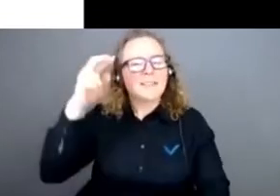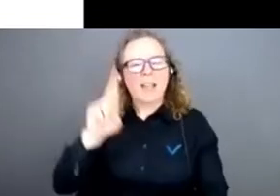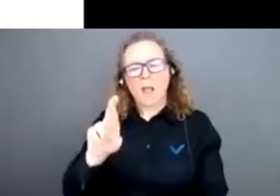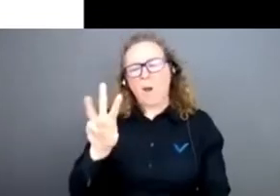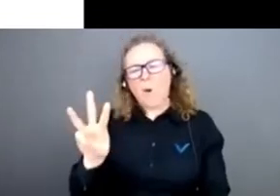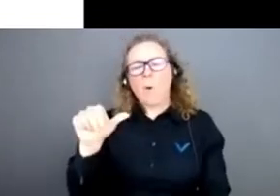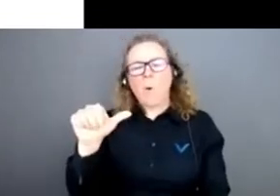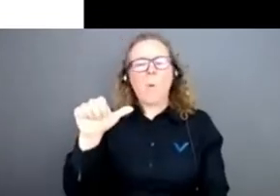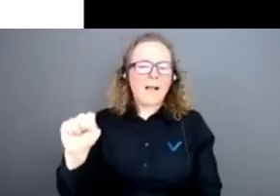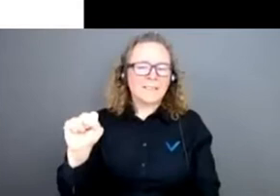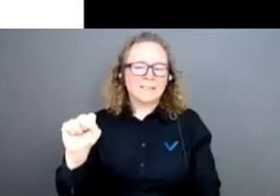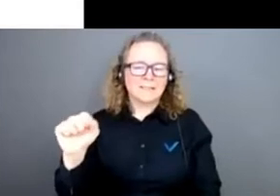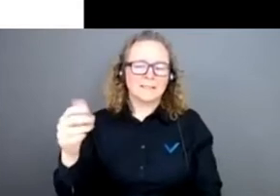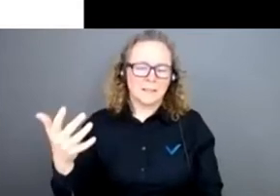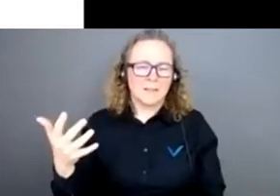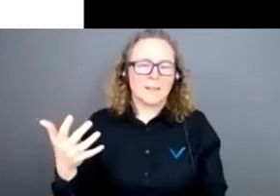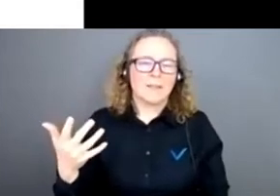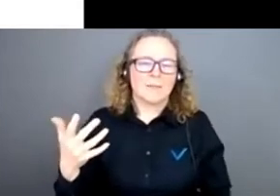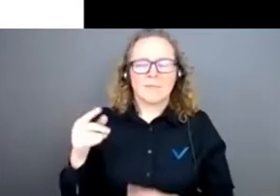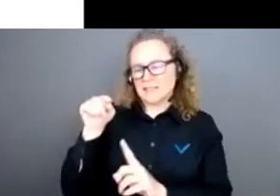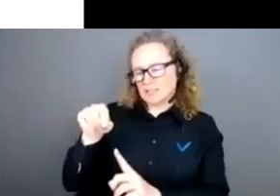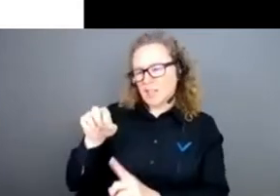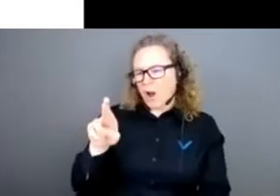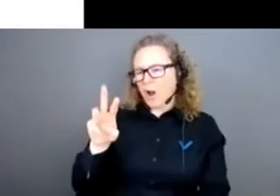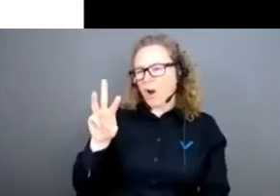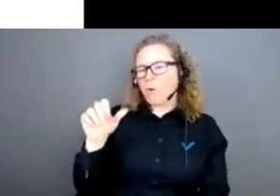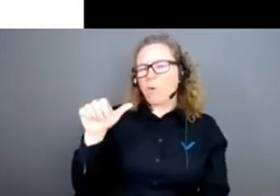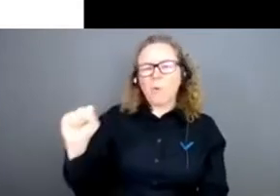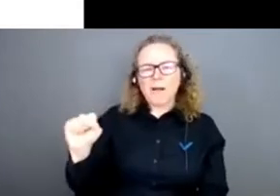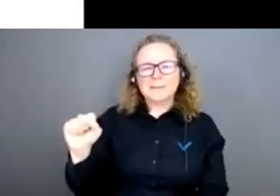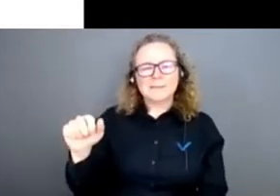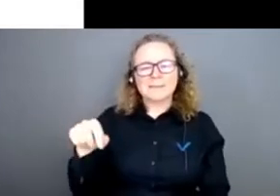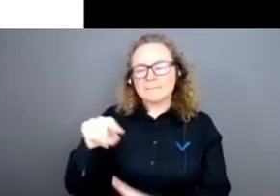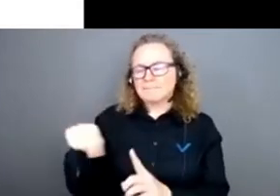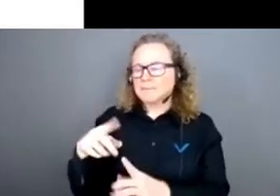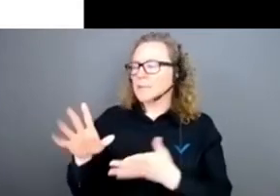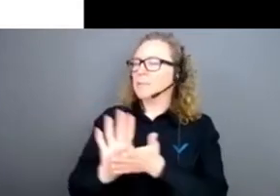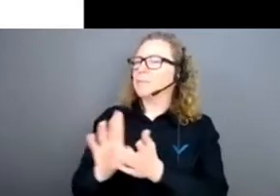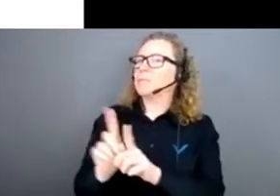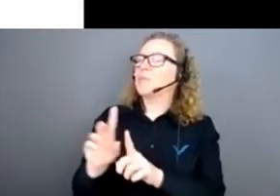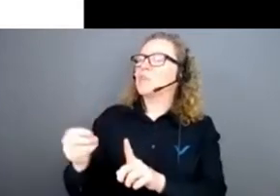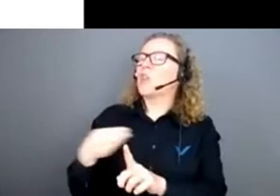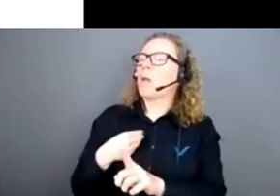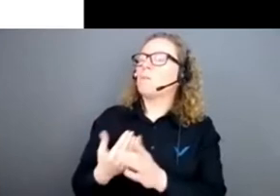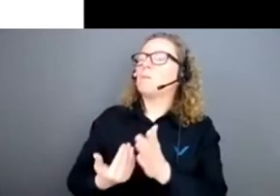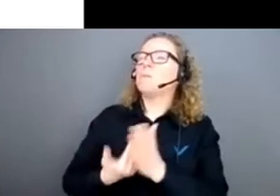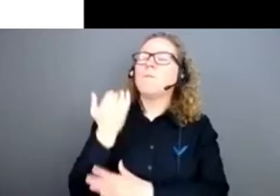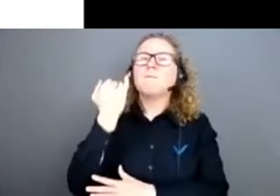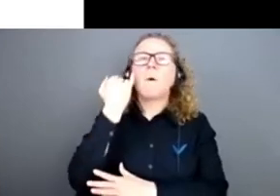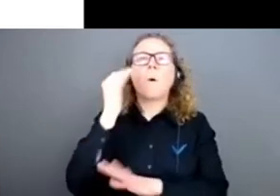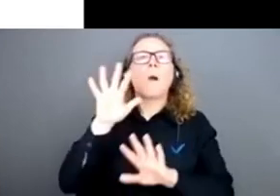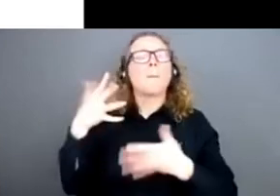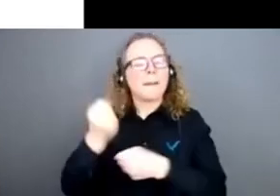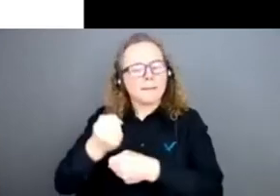mais on dirait qu'elles y apportent une nouvelle façon de travailler dans le sens